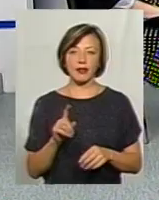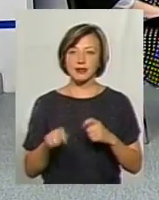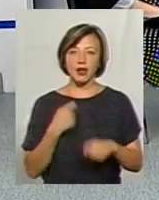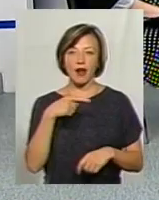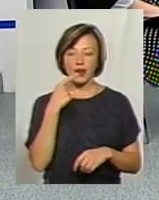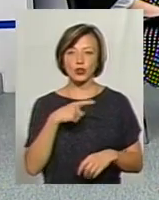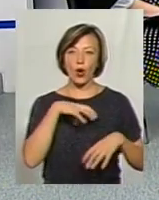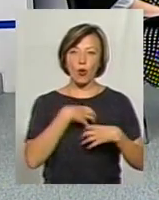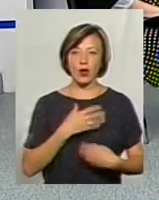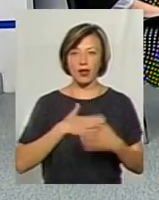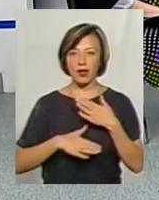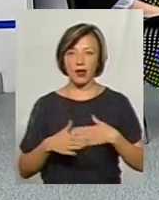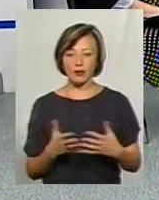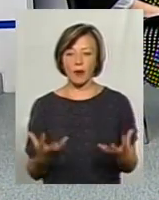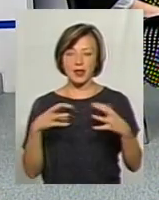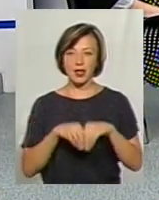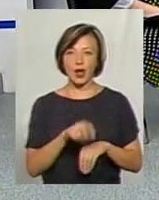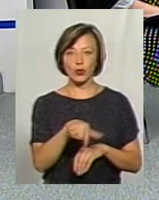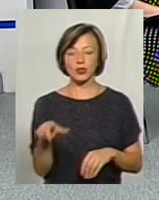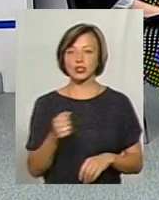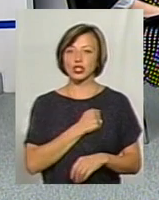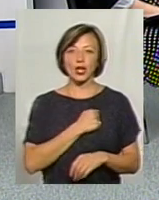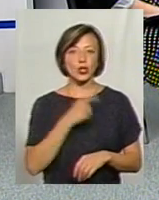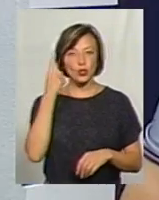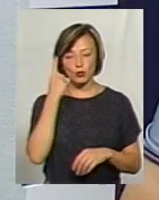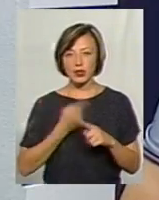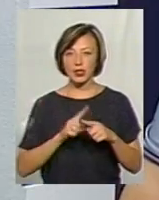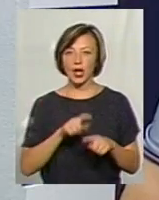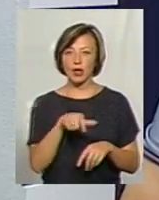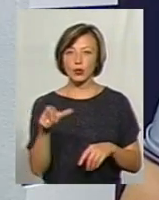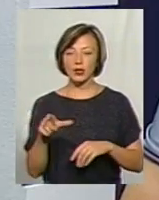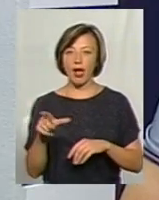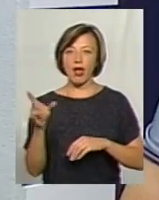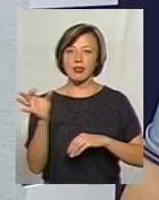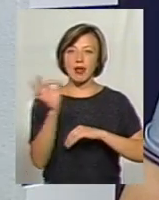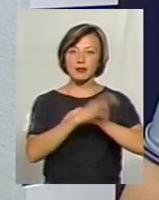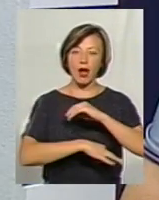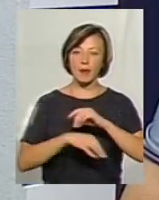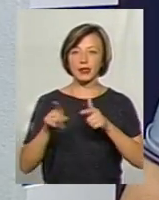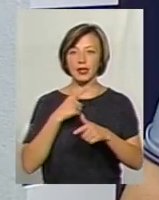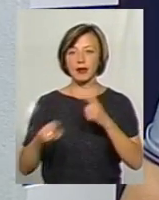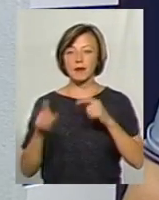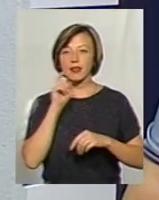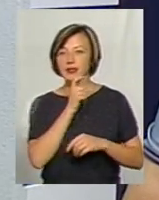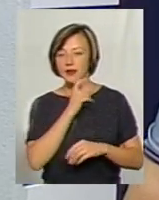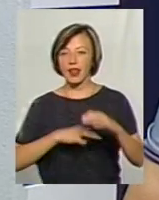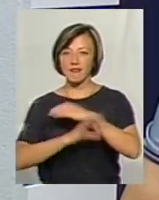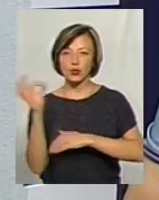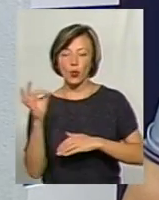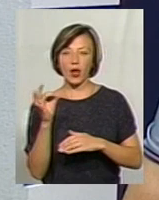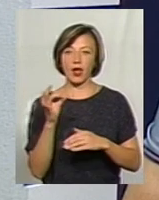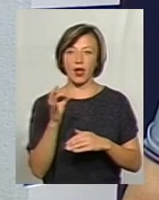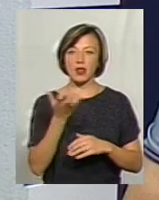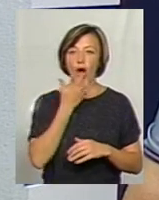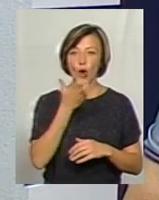горе і радість об'єднути людей. Я не думав, що люди на западі нашої країни, або на севере, або на востокі, або на